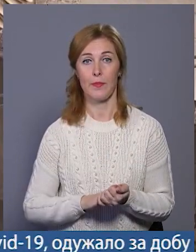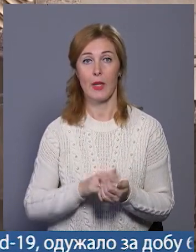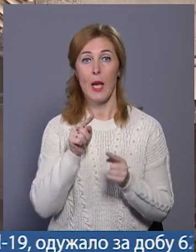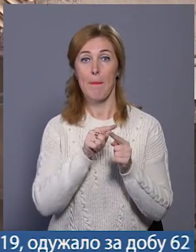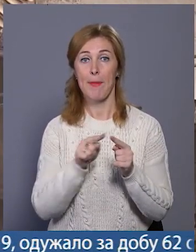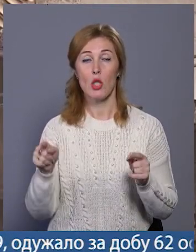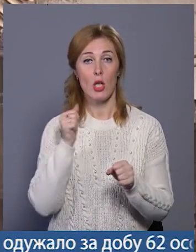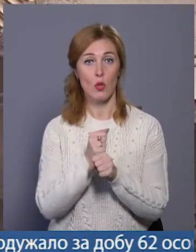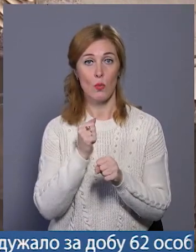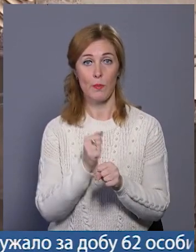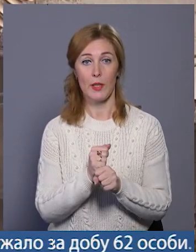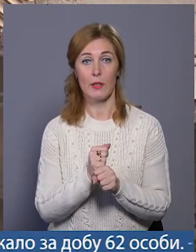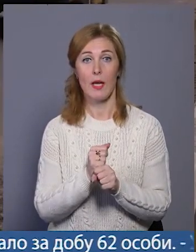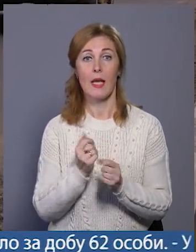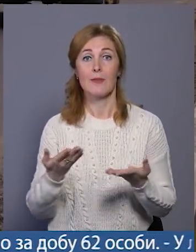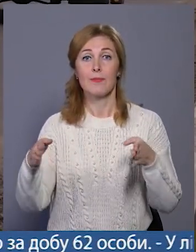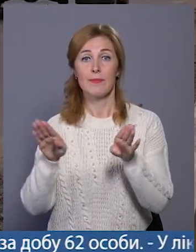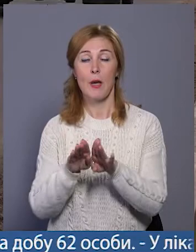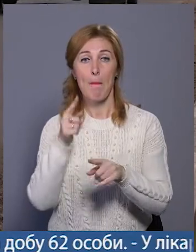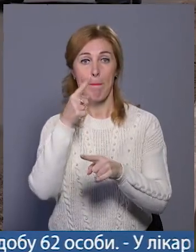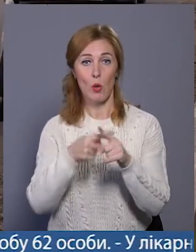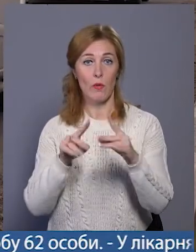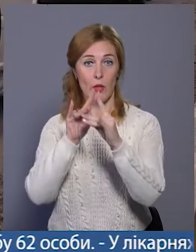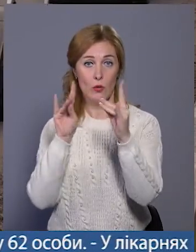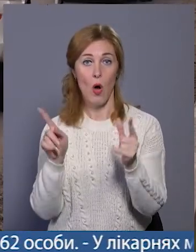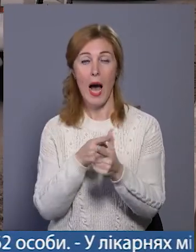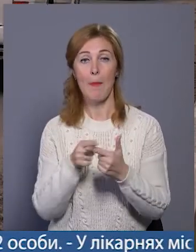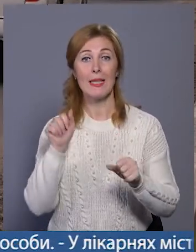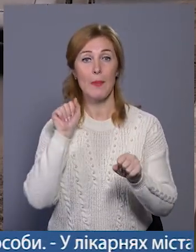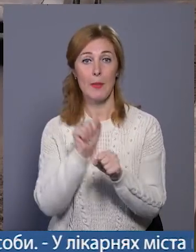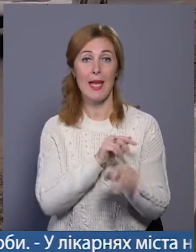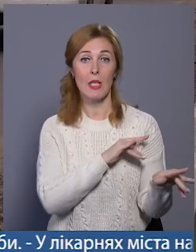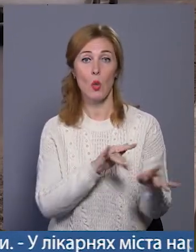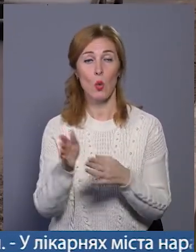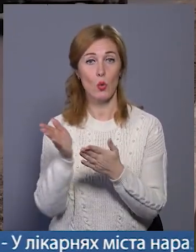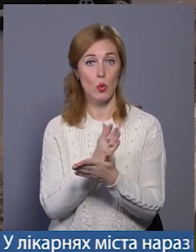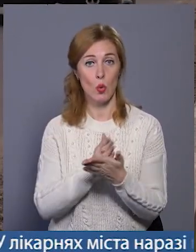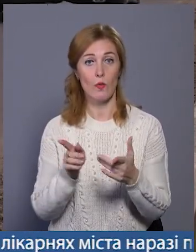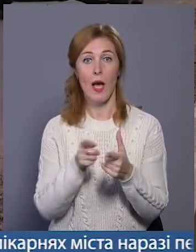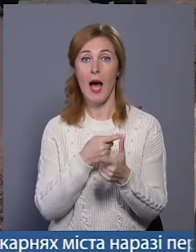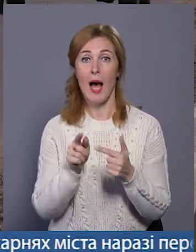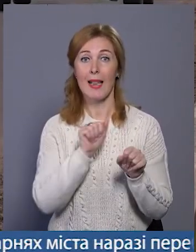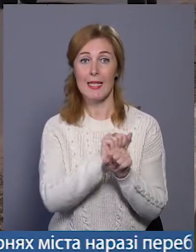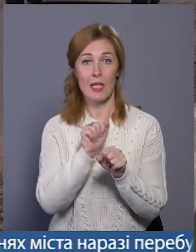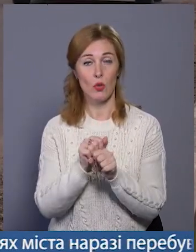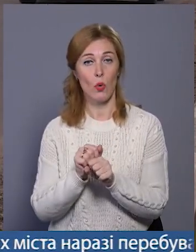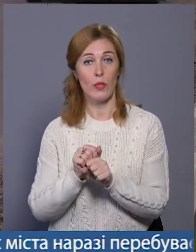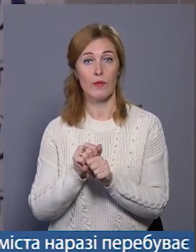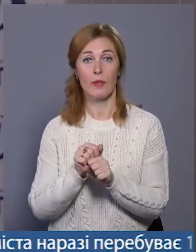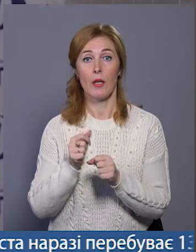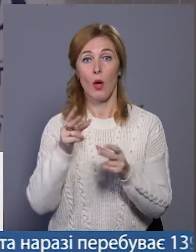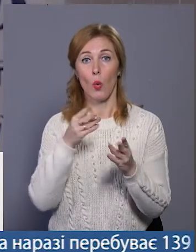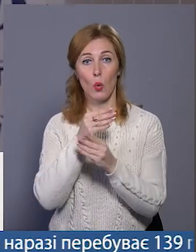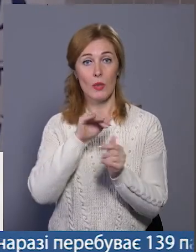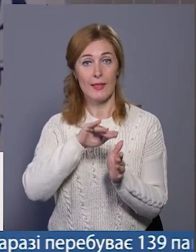час робіт прикриватимуть лише половину шляхопроводу, аби не припиняти рух зовсім. Але заторів все одно уникнути не вдасться.